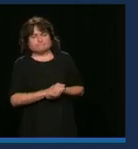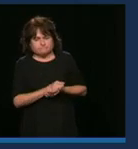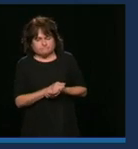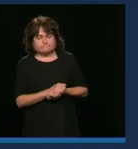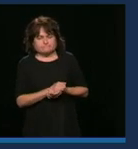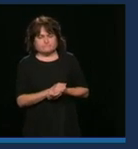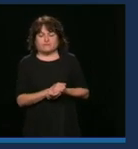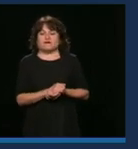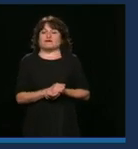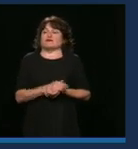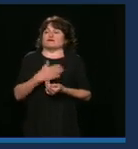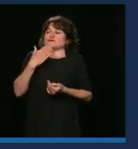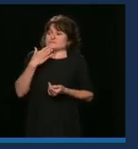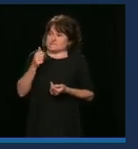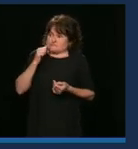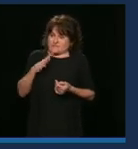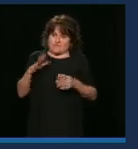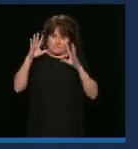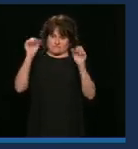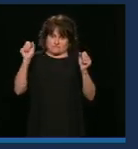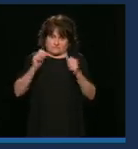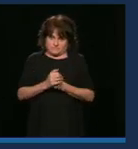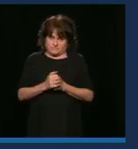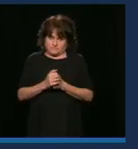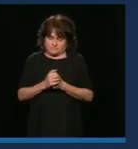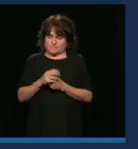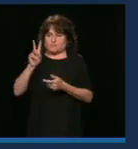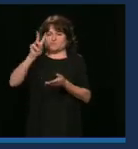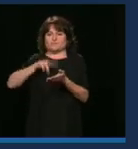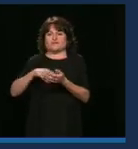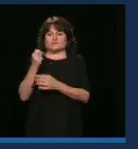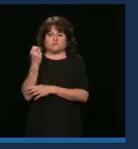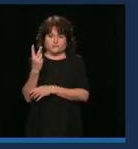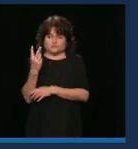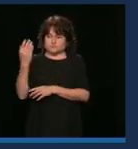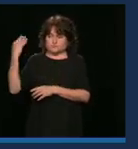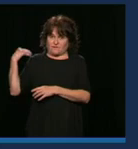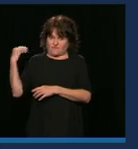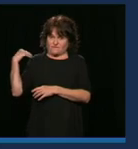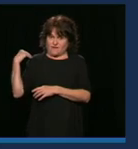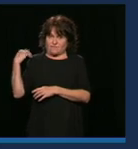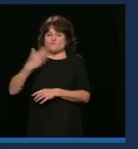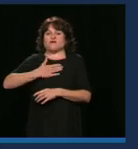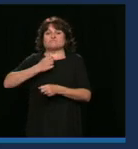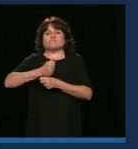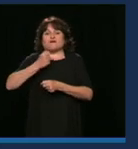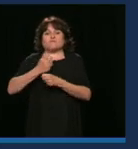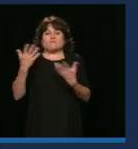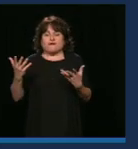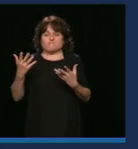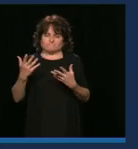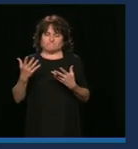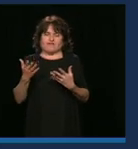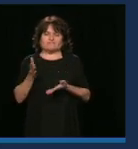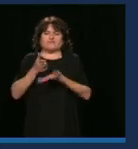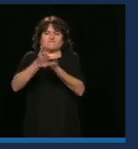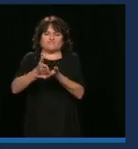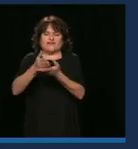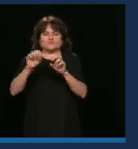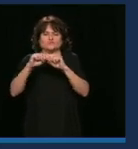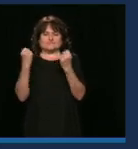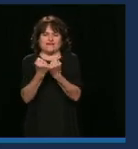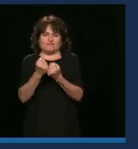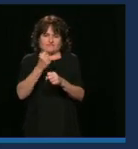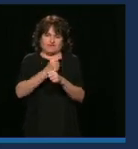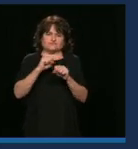Merci Madame la Présidente. En 2012, dans mon ancienne vie,'étais intervenante sociale. À 49 ans, je gagnais autour de